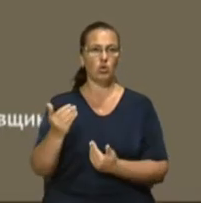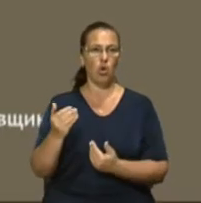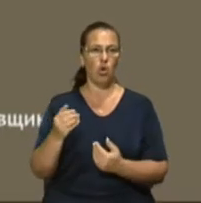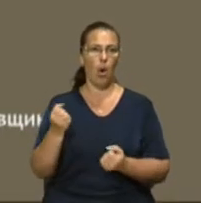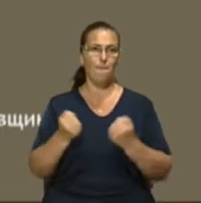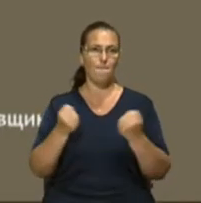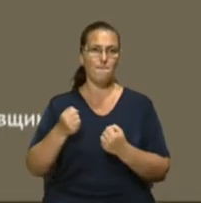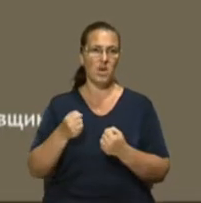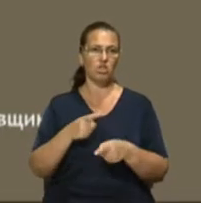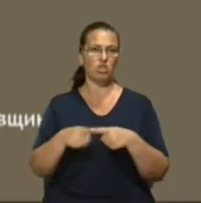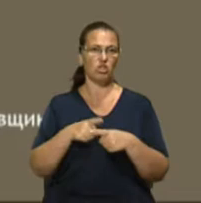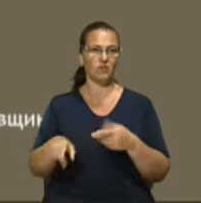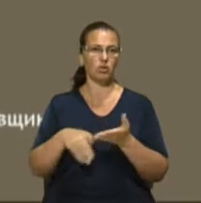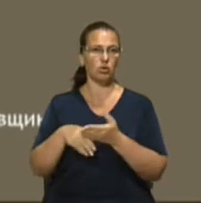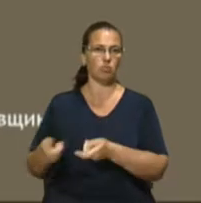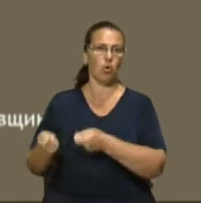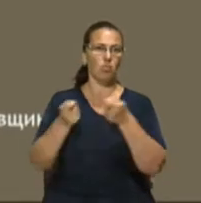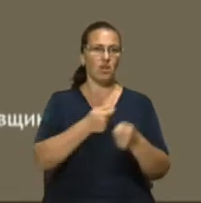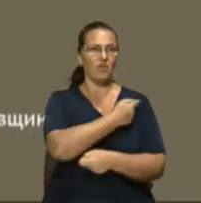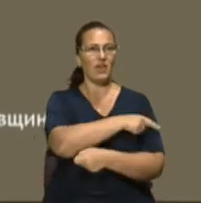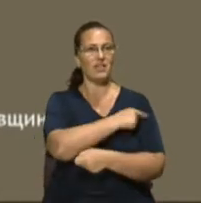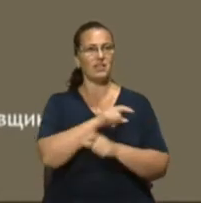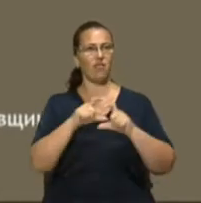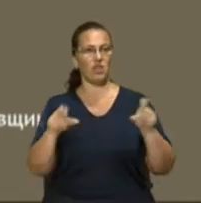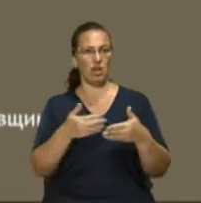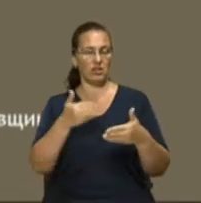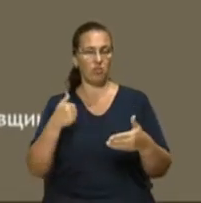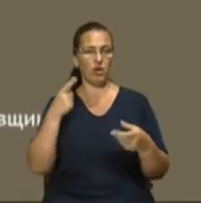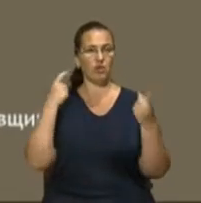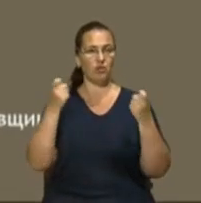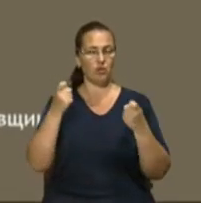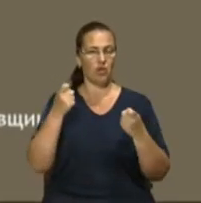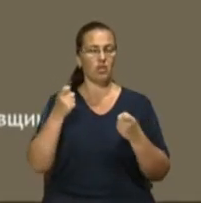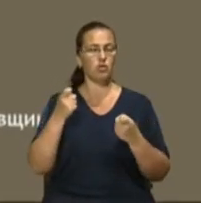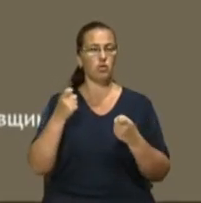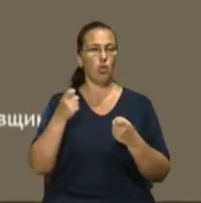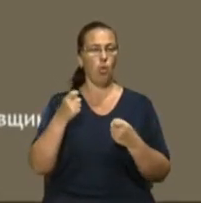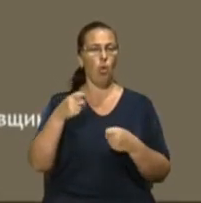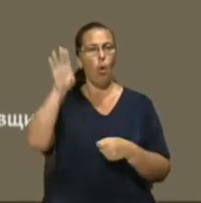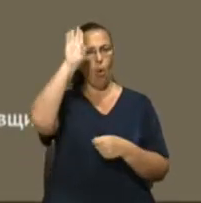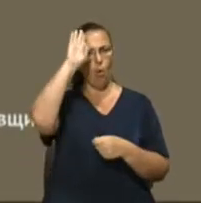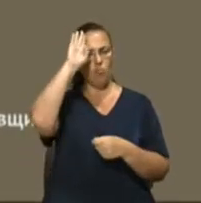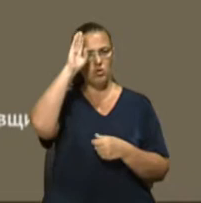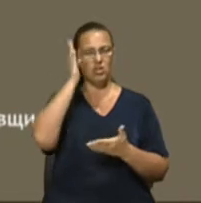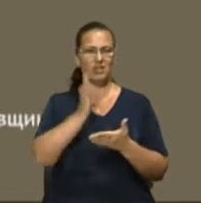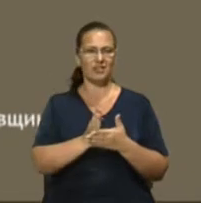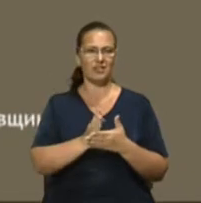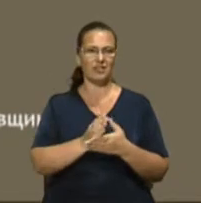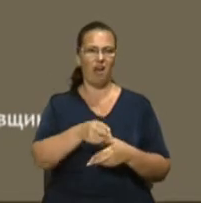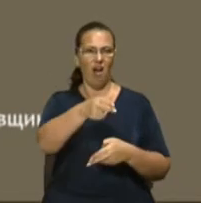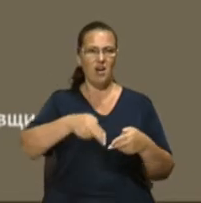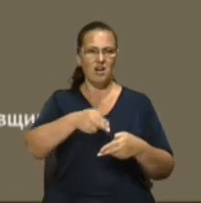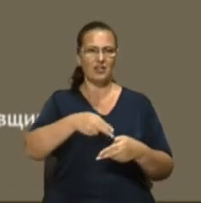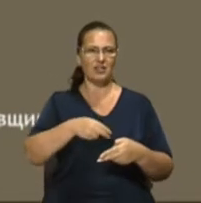доставили у лікарню. За попередньою інформацією лікарів, у чоловіка діагностували різану рану грудної клітки.